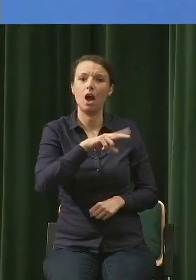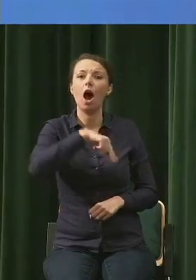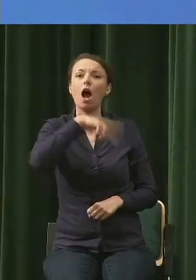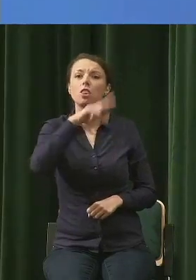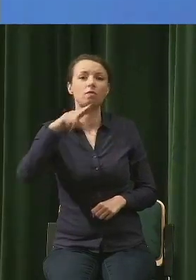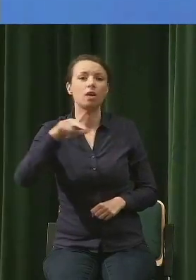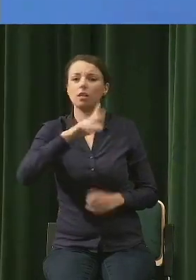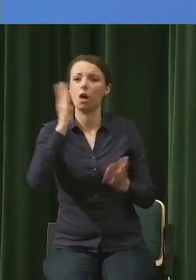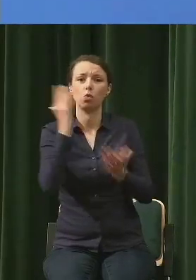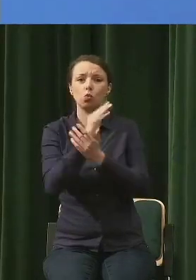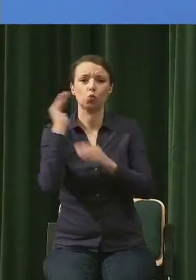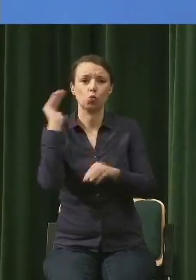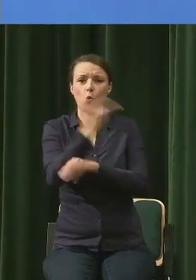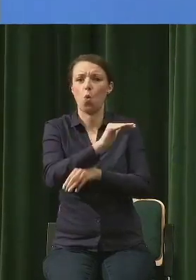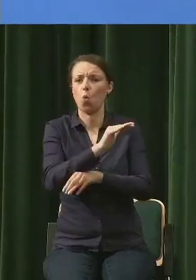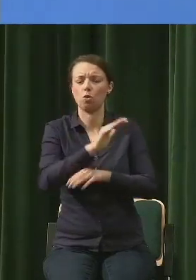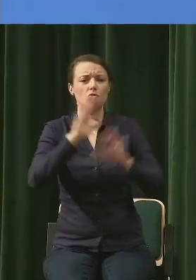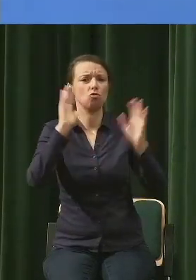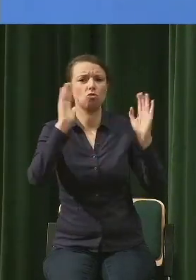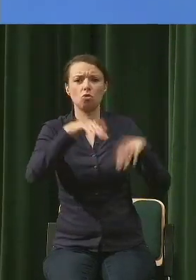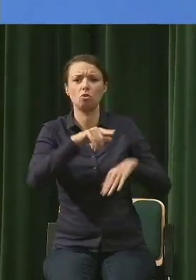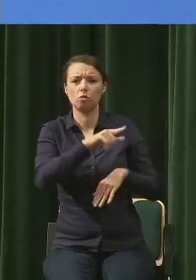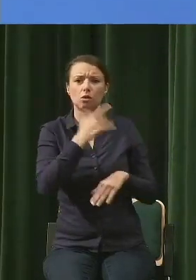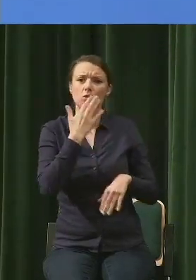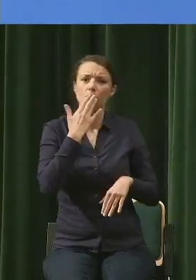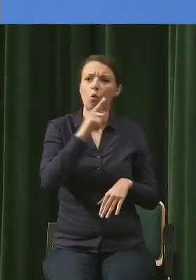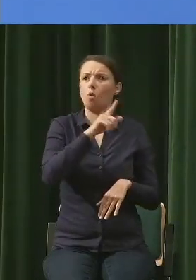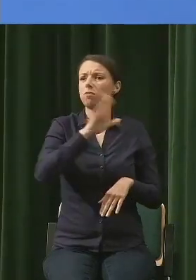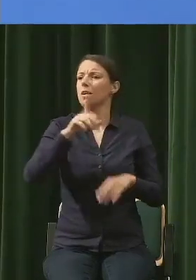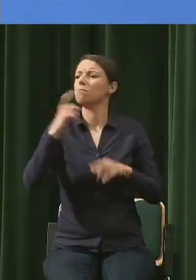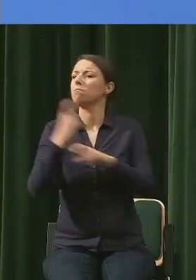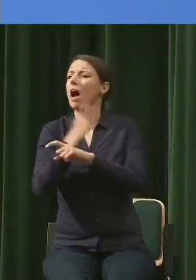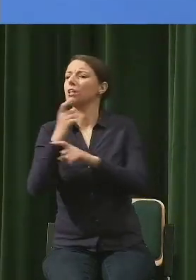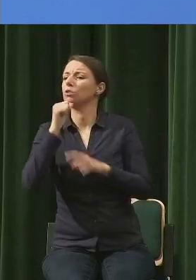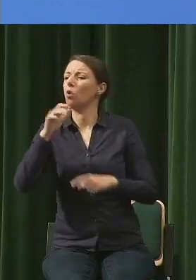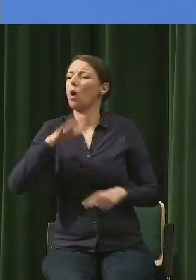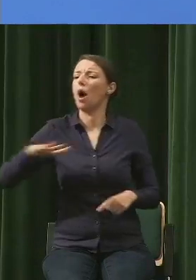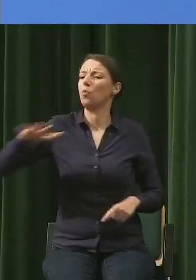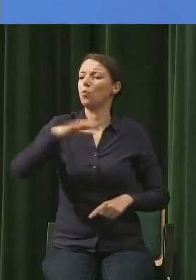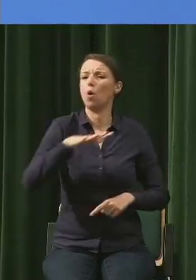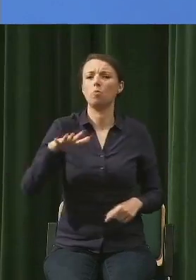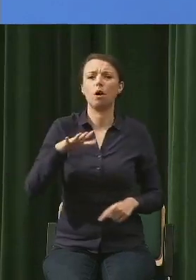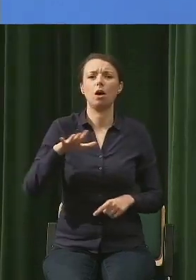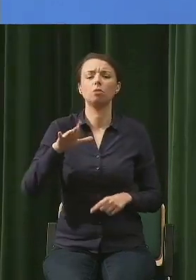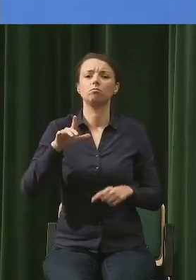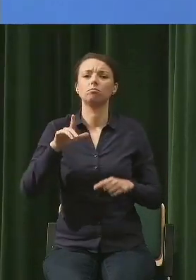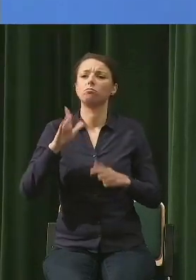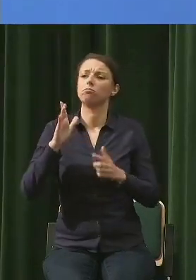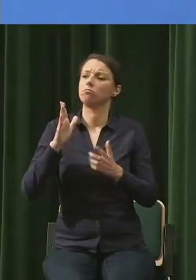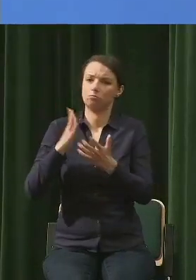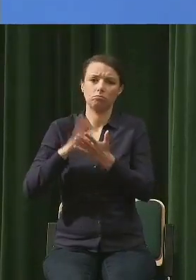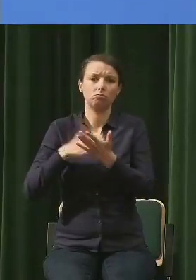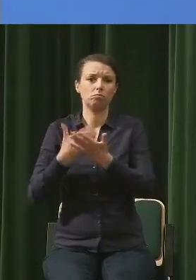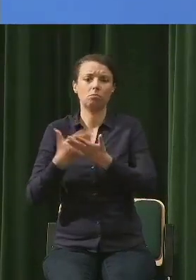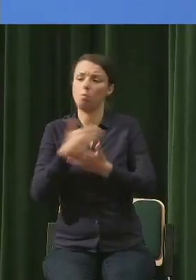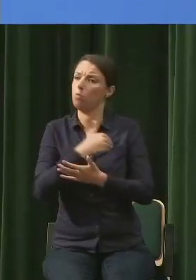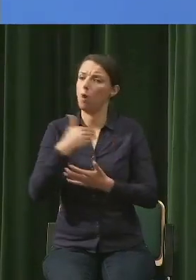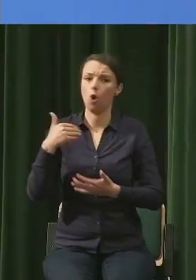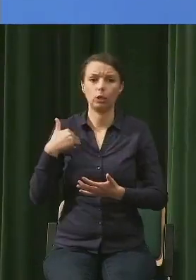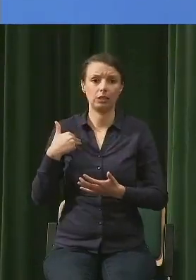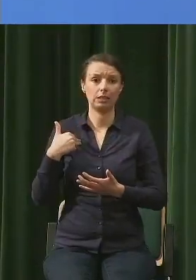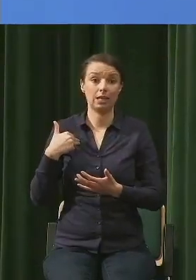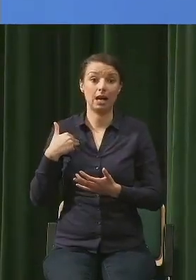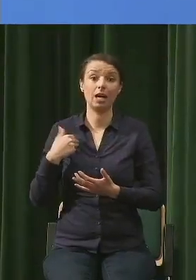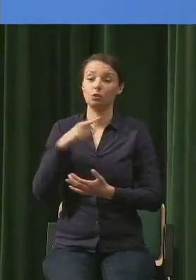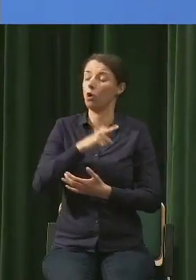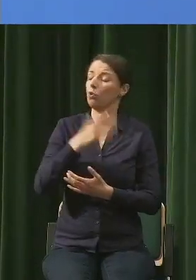góry mówi o państwach europejskich, a szczególnie o tych właśnie wzrastających, o Polsce, że